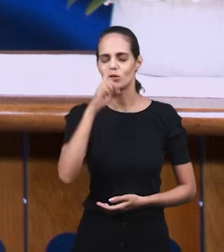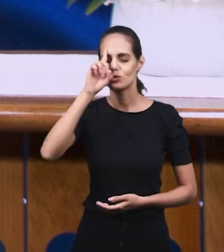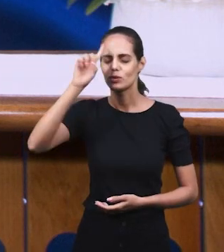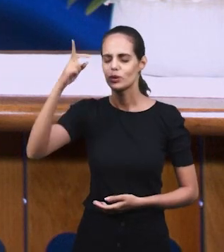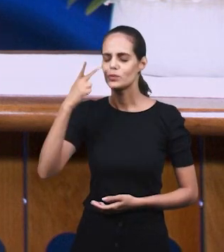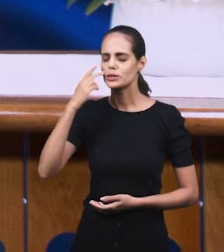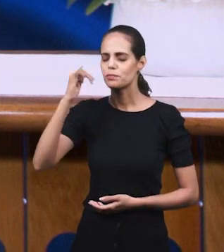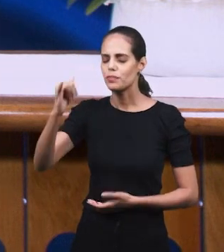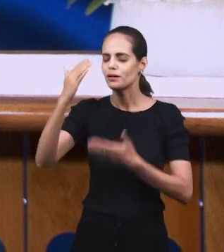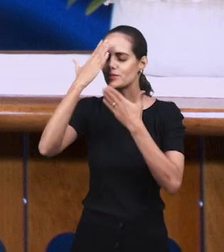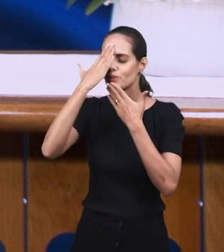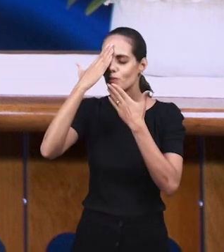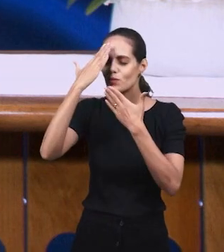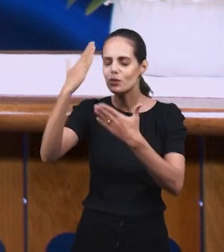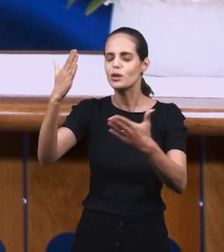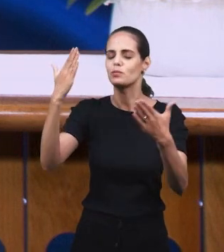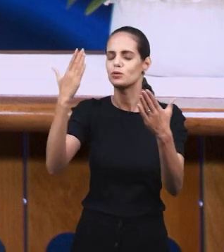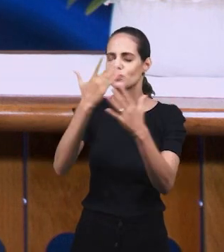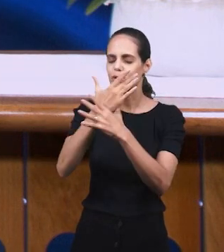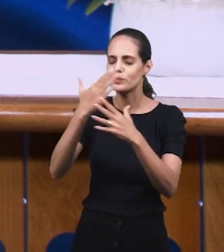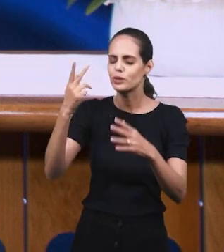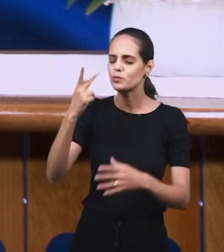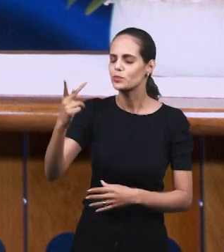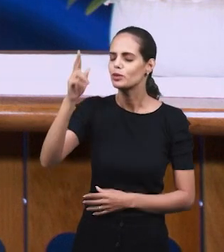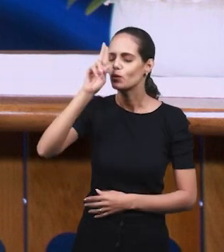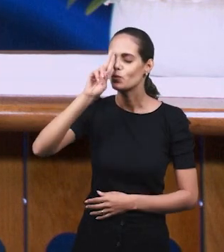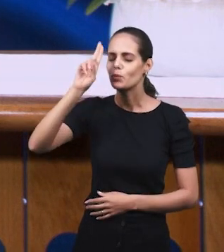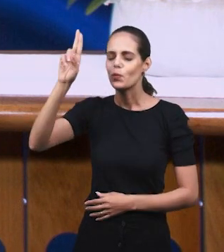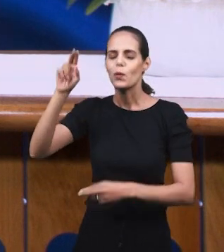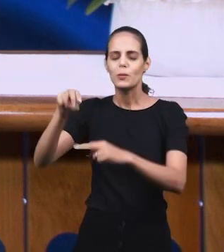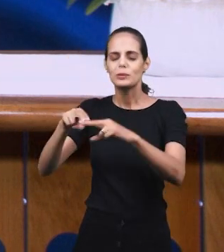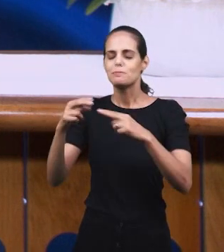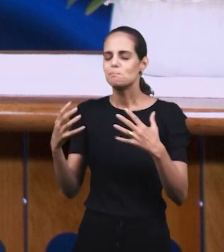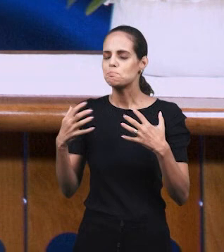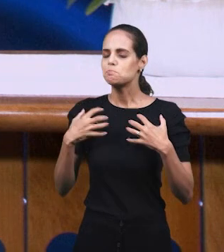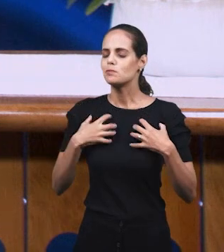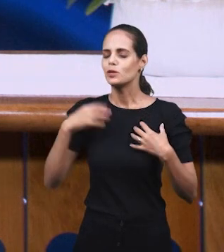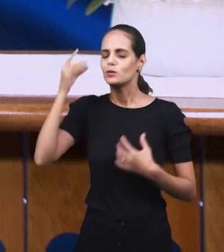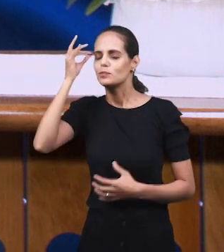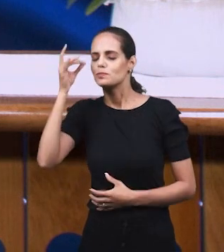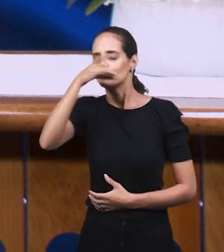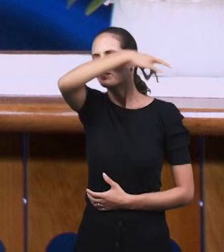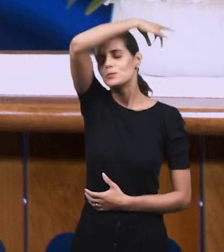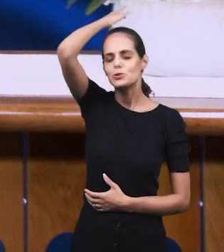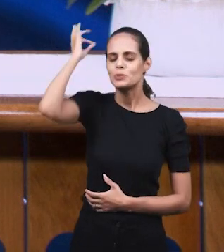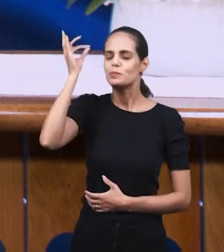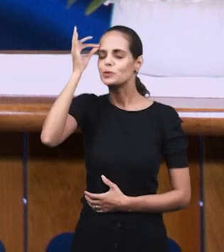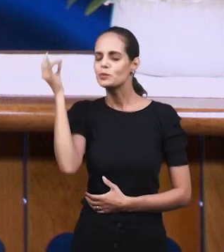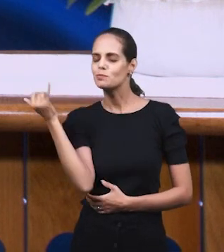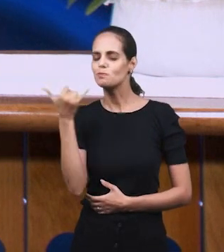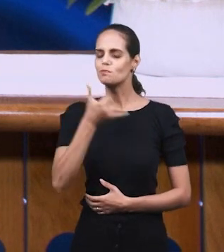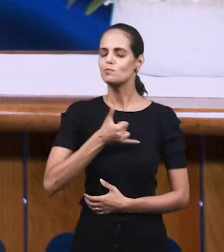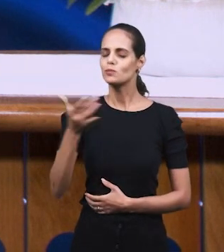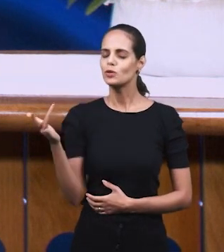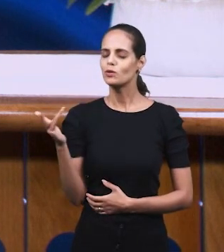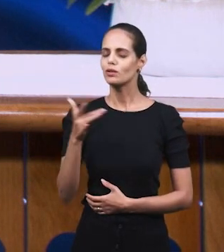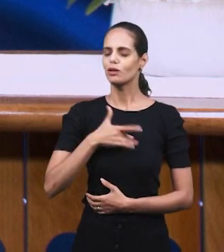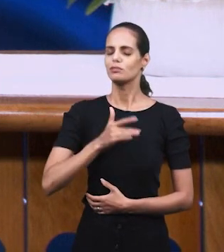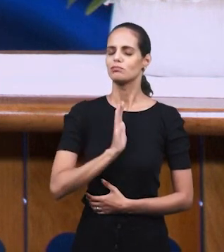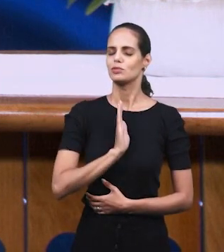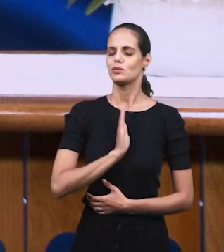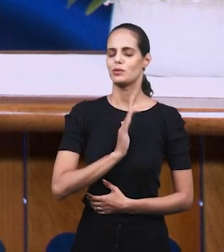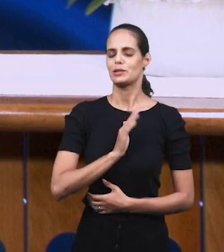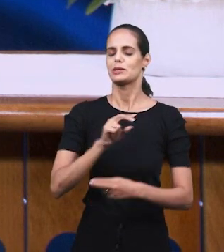Господь наш Бог и Отец, мы славим Тебя, Отец, и прославляем Твое имя за то, как Твой Дух Святой